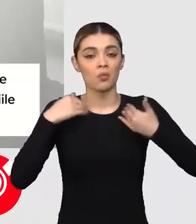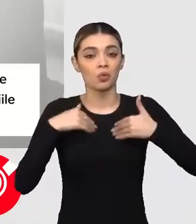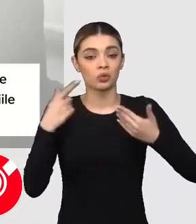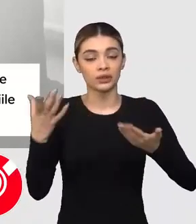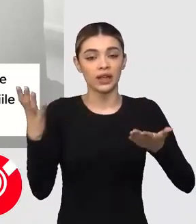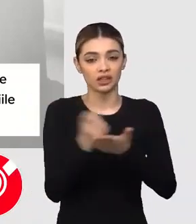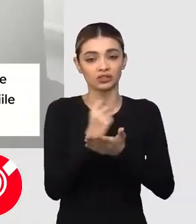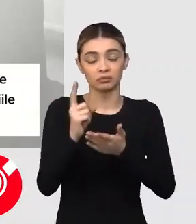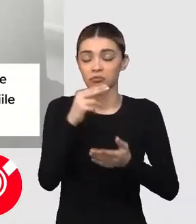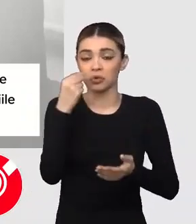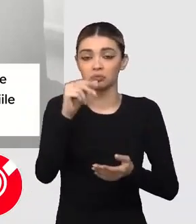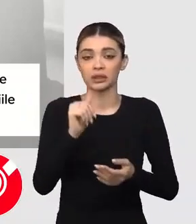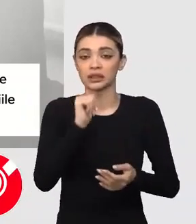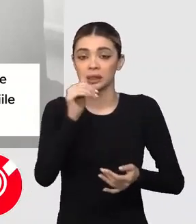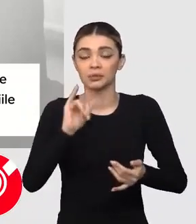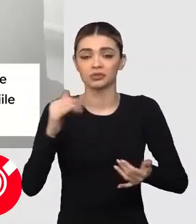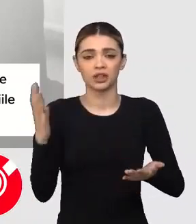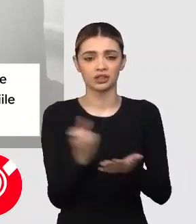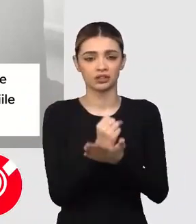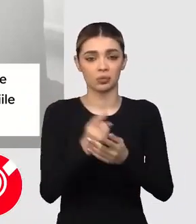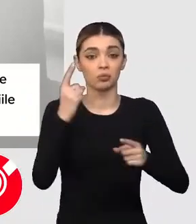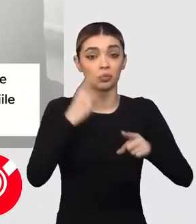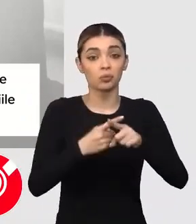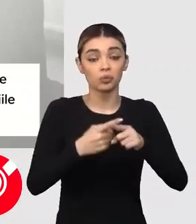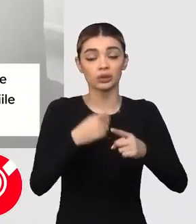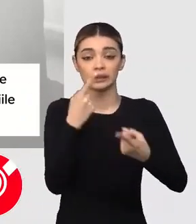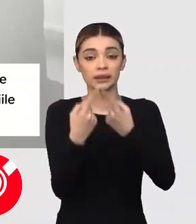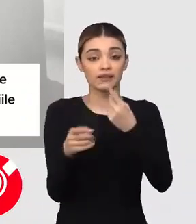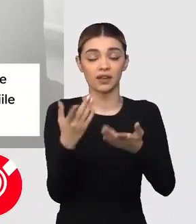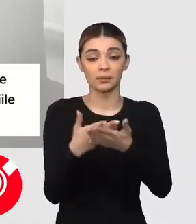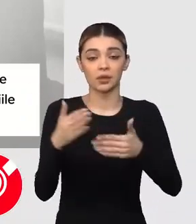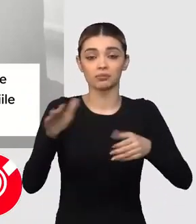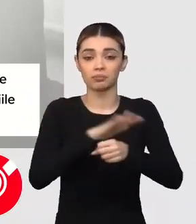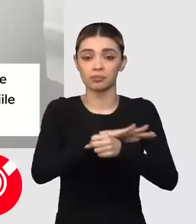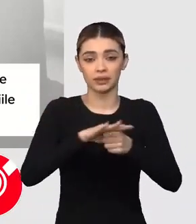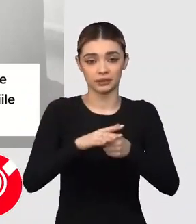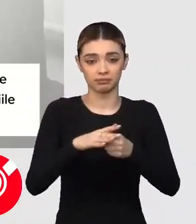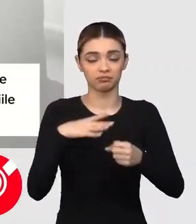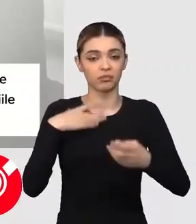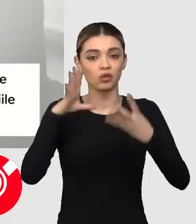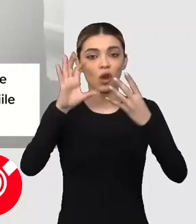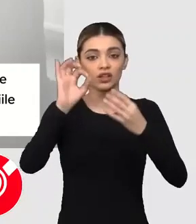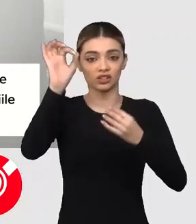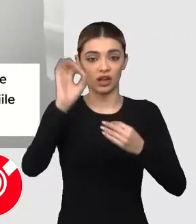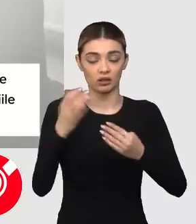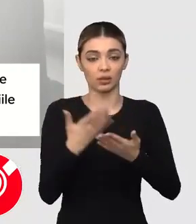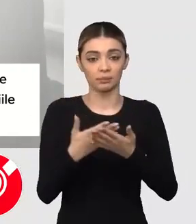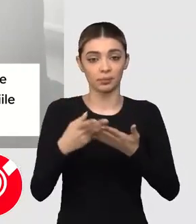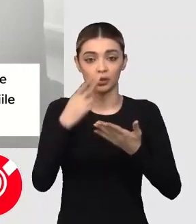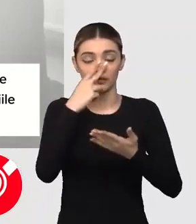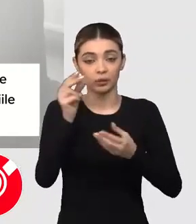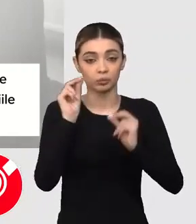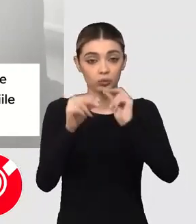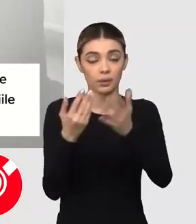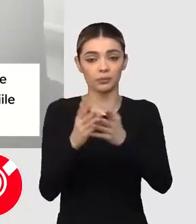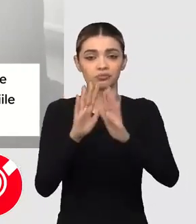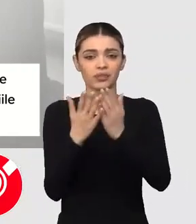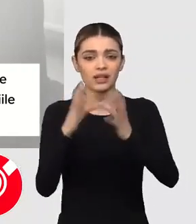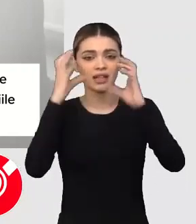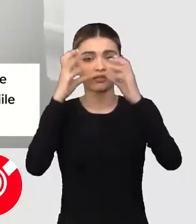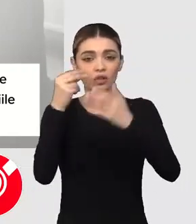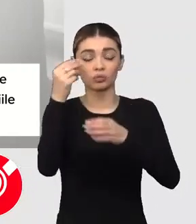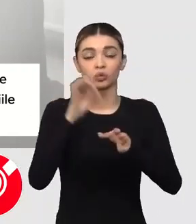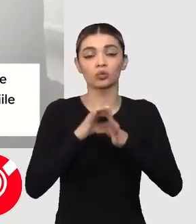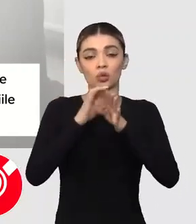bucurat de un avantaj nejustificat, inclusiv prin părtinire în acoperirea media. Aproape 90% din trusturile de presă sunt